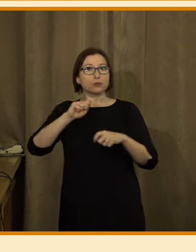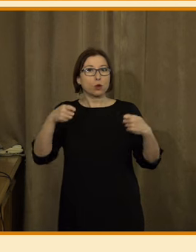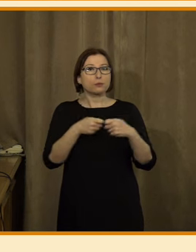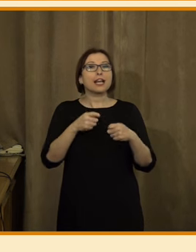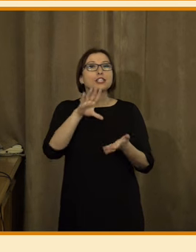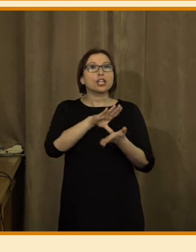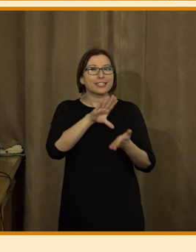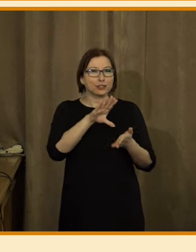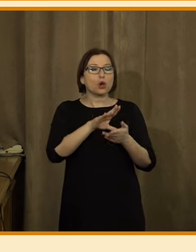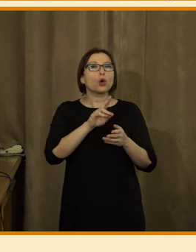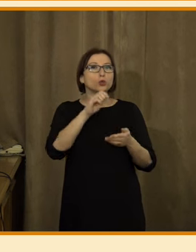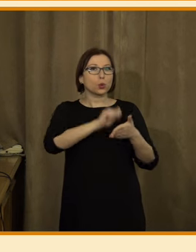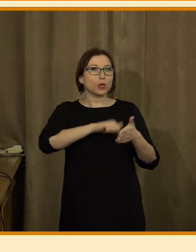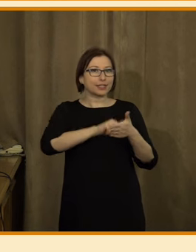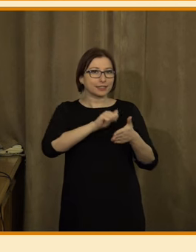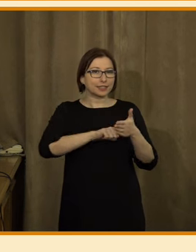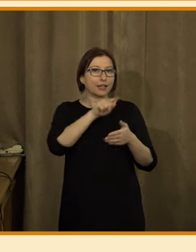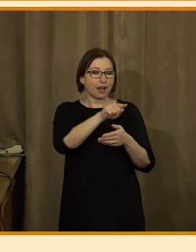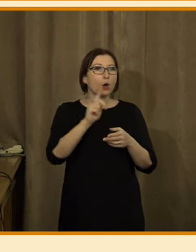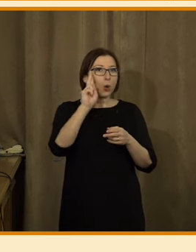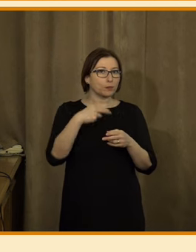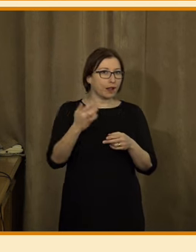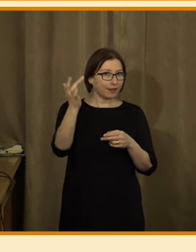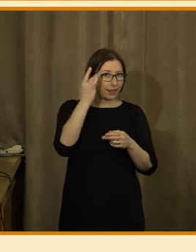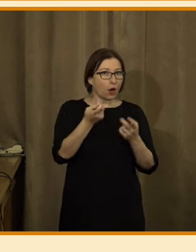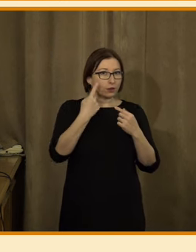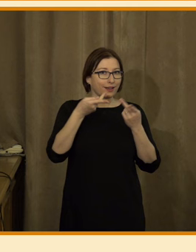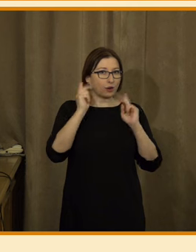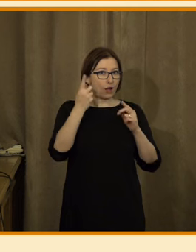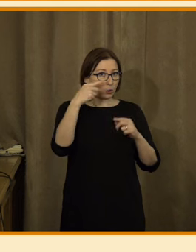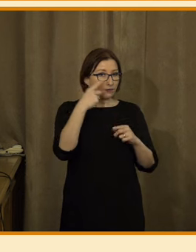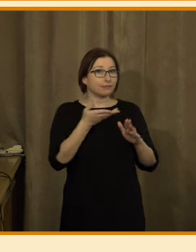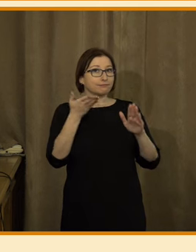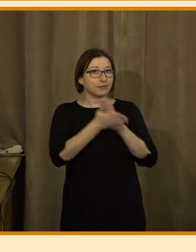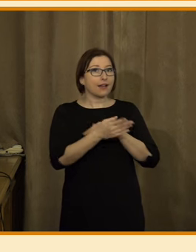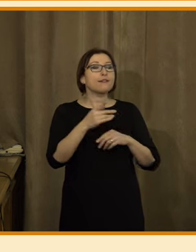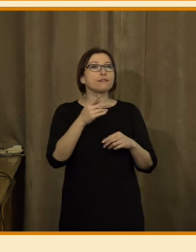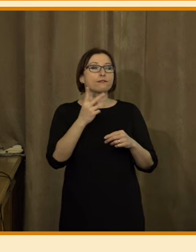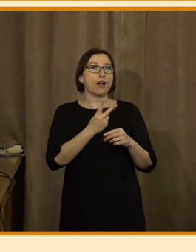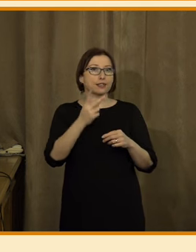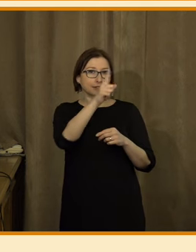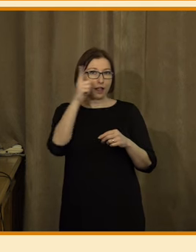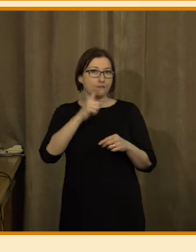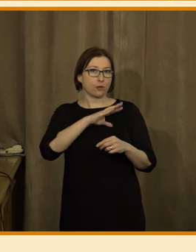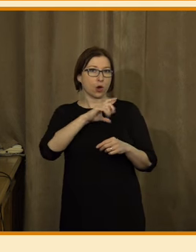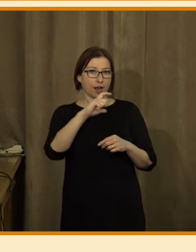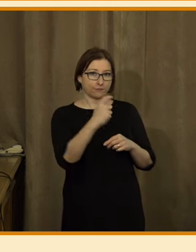žurnalistiky umělé inteligence, fakulty sociálních věc univerzity Karlovy, které zde zastupuje pan Václav Moravec.